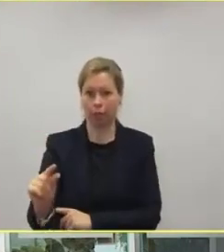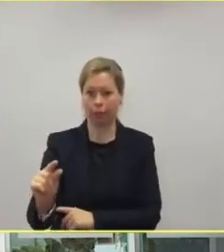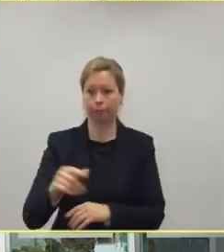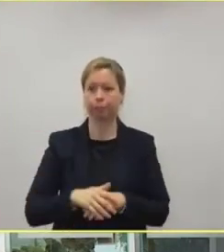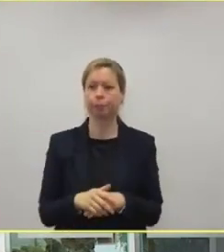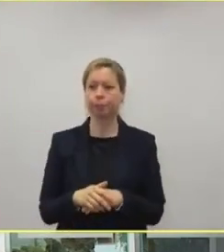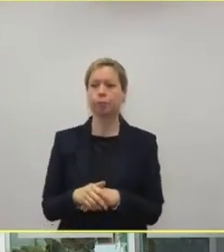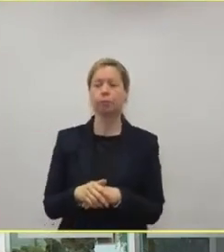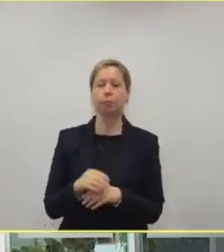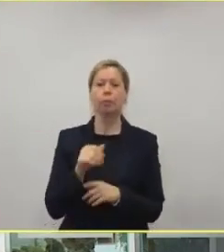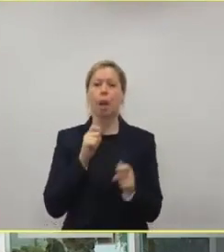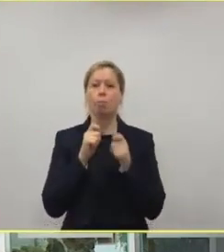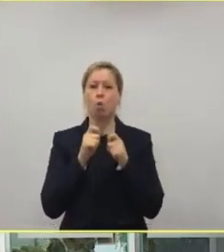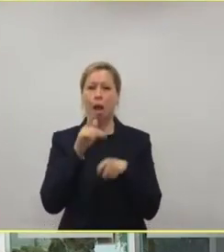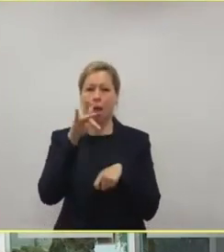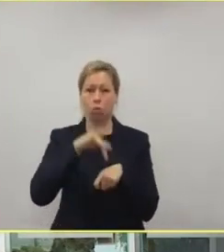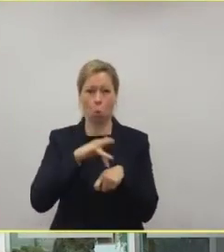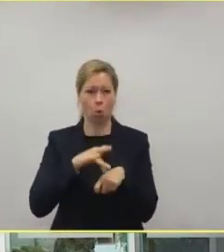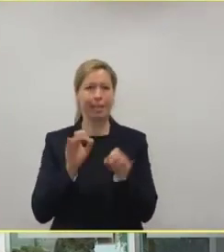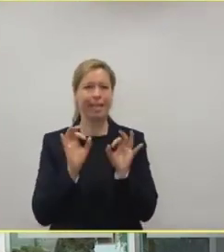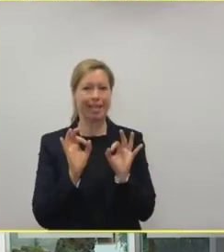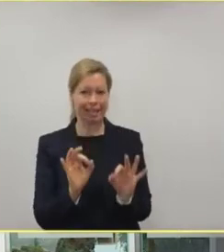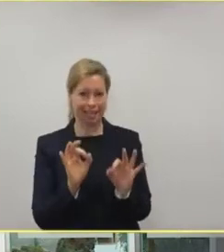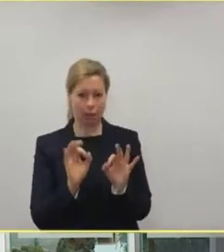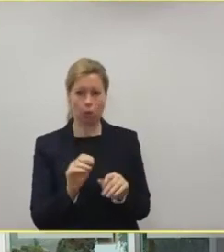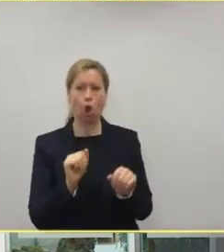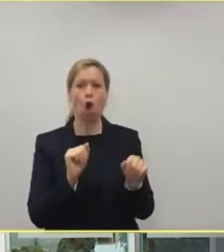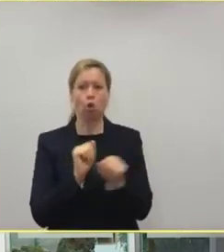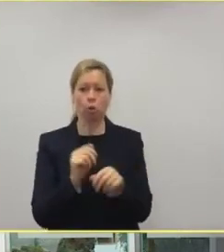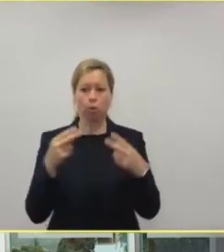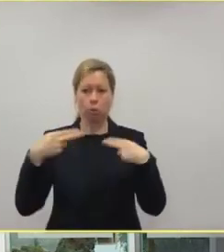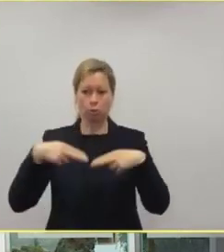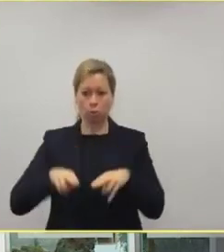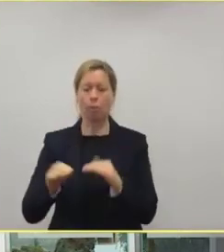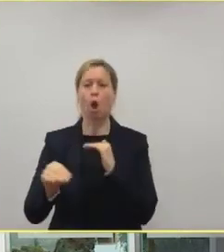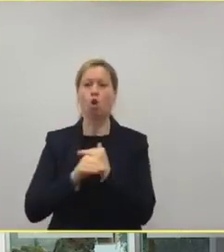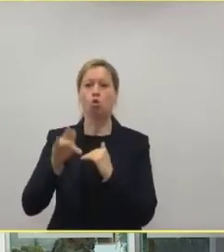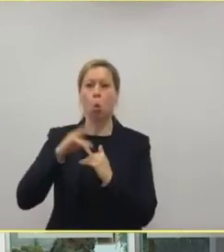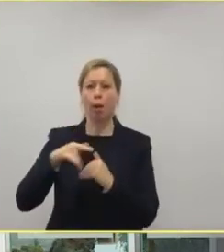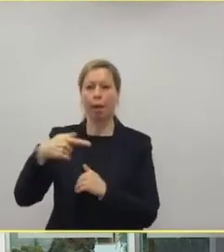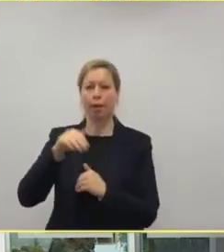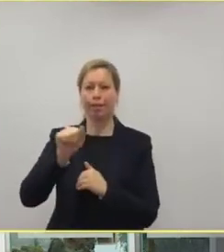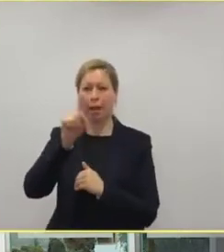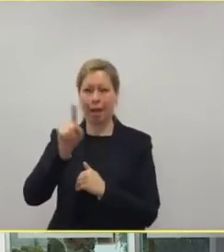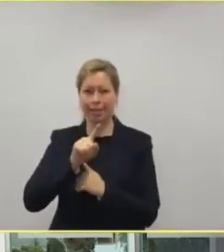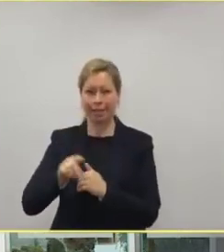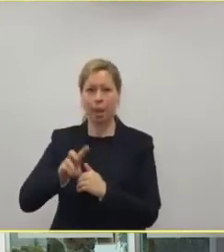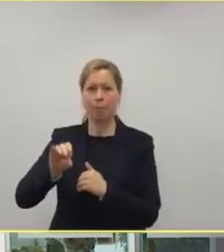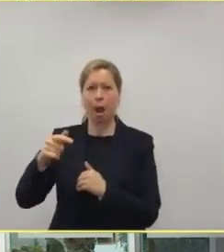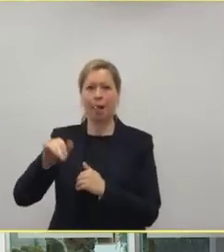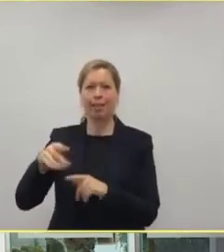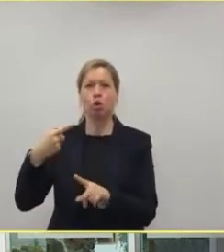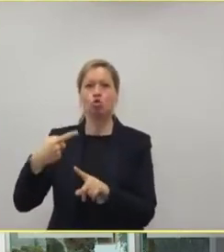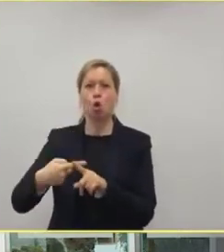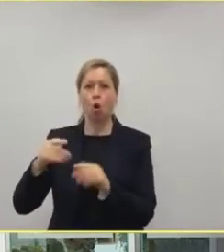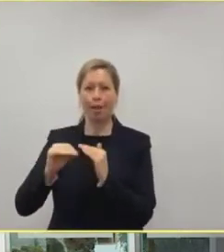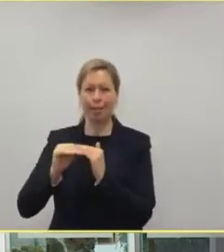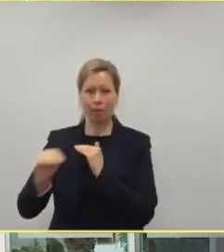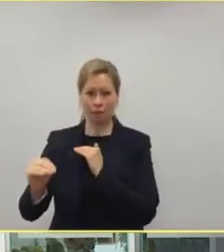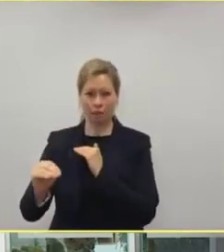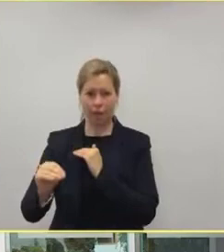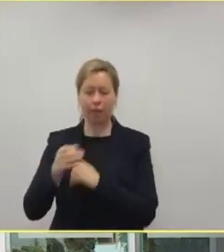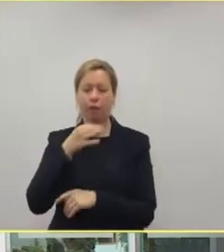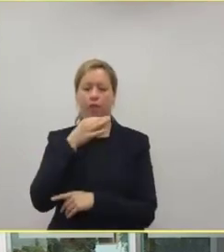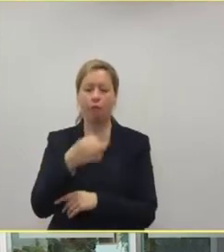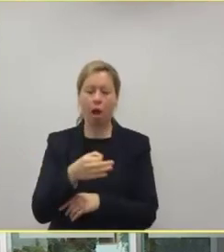Sie habe ich jetzt notiert. Jetzt gehe ich aber trotzdem erst einmal zu Malte Kreuzfeld, dem Kollegen von der Taz. Der KBV-Vorsitzende